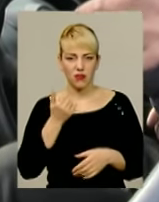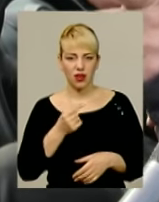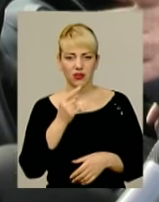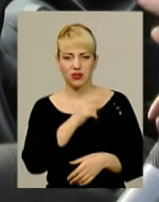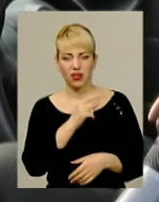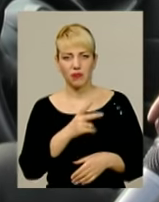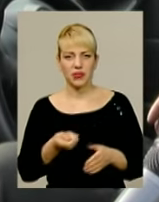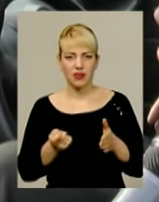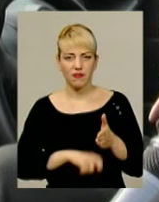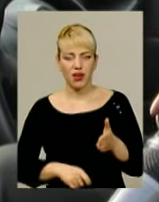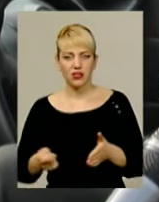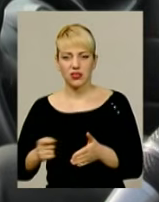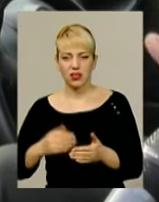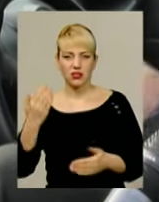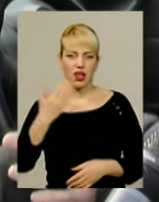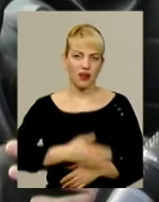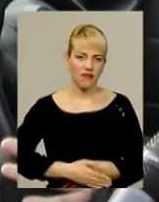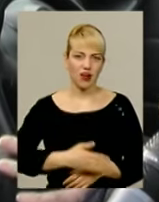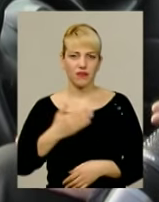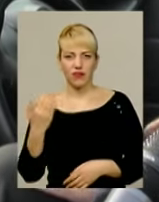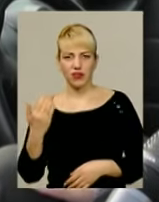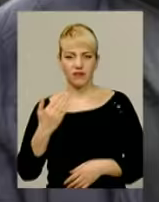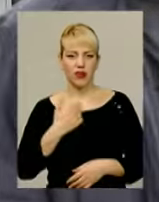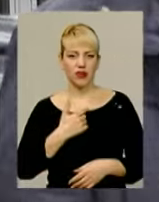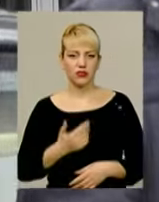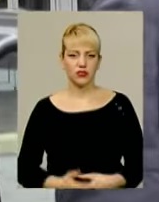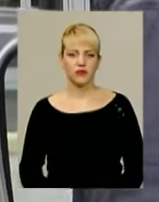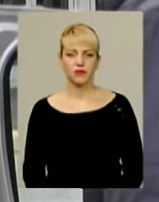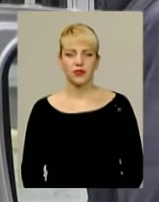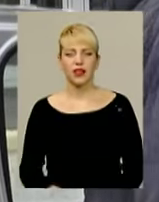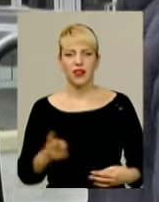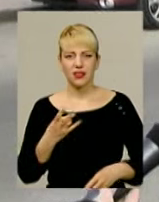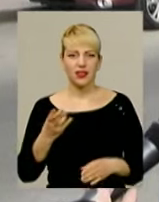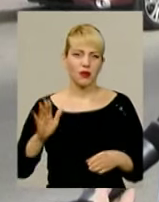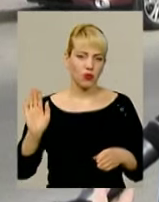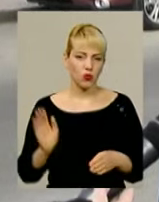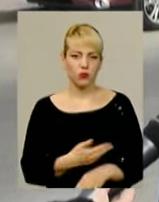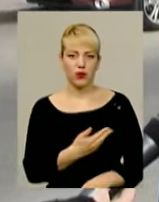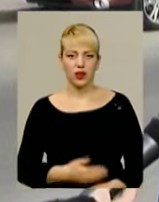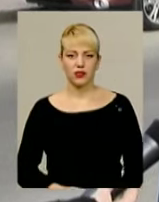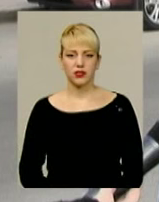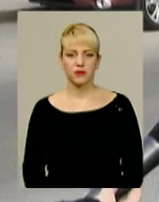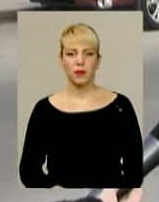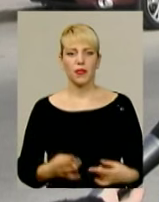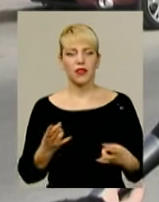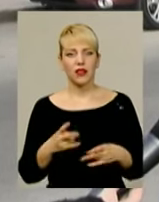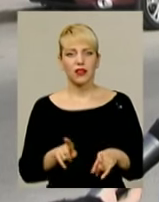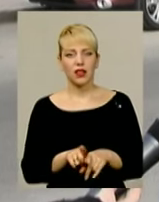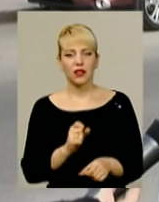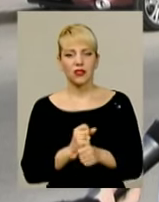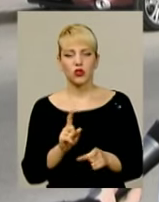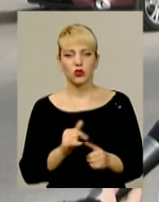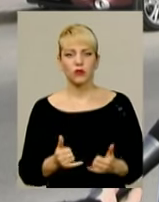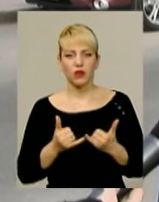там то закривають, то відкривають, не знаю. Треба й обрати, і все. Треба так робити, щоб людям було, а то